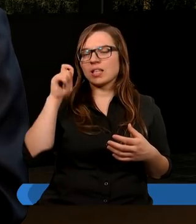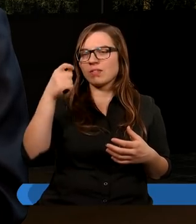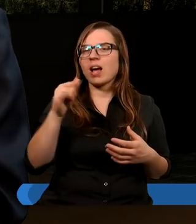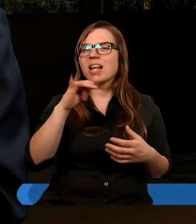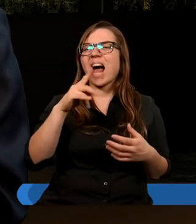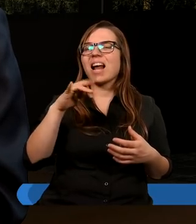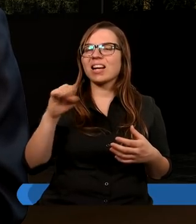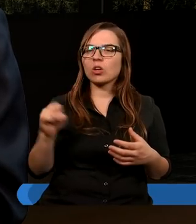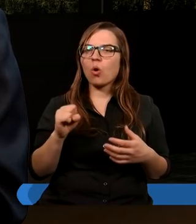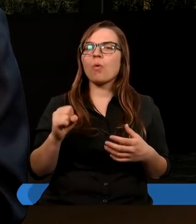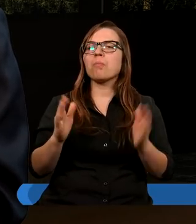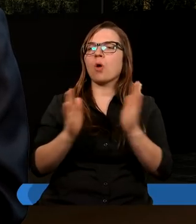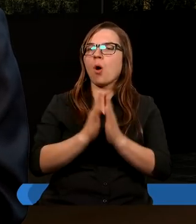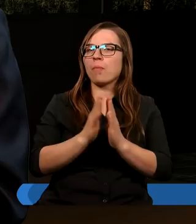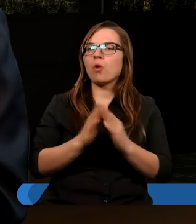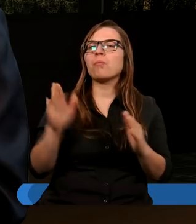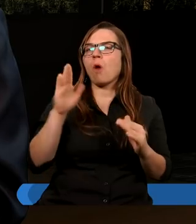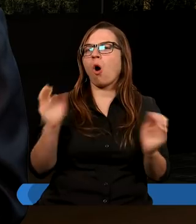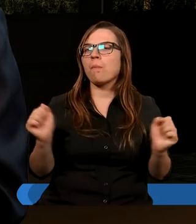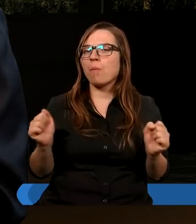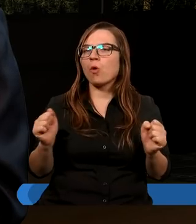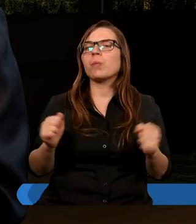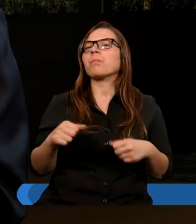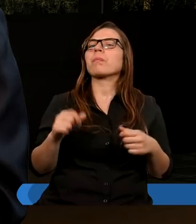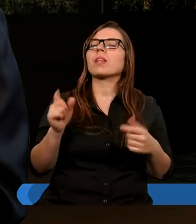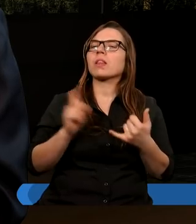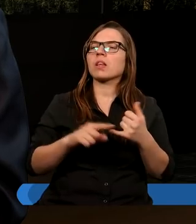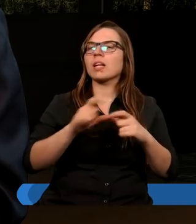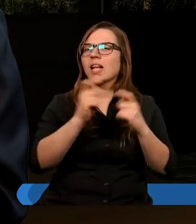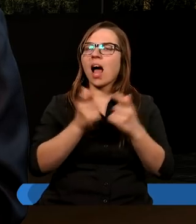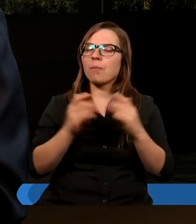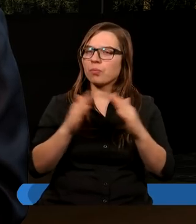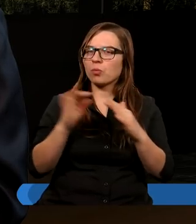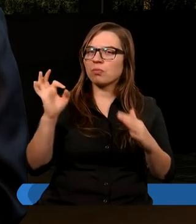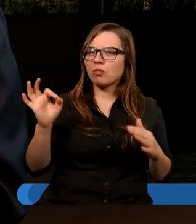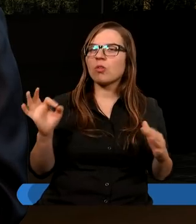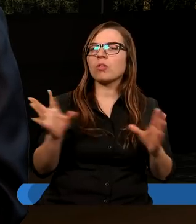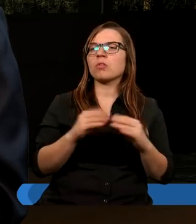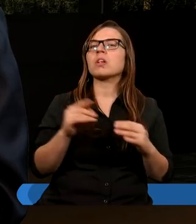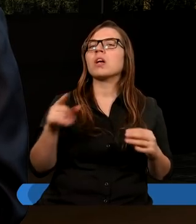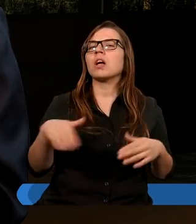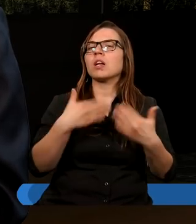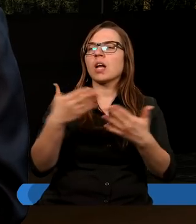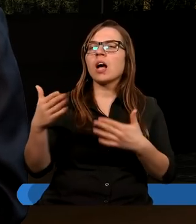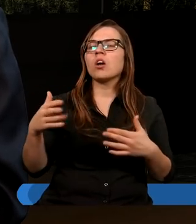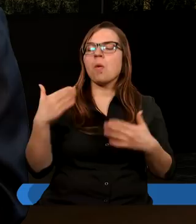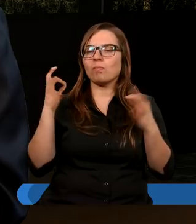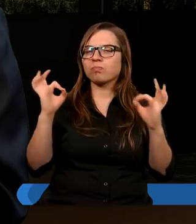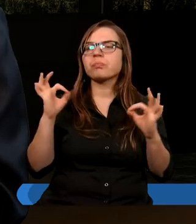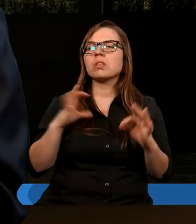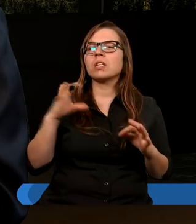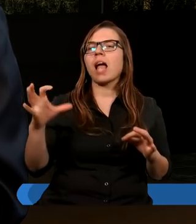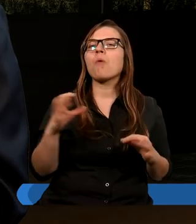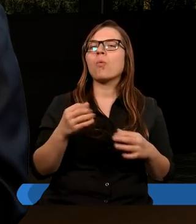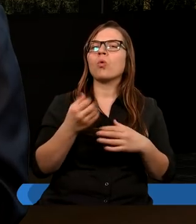Italską, pobożny, bogobojny, wraz z całym domem swoim, dający hojnę jałmużny